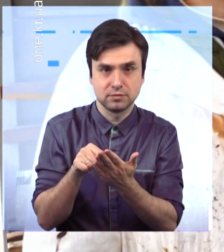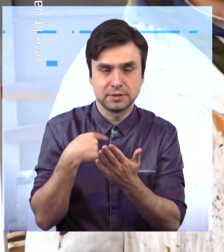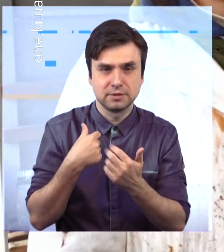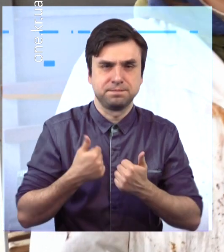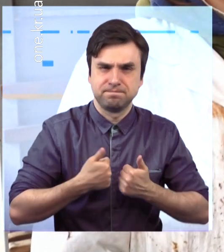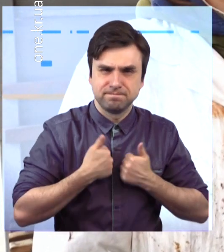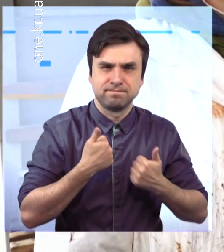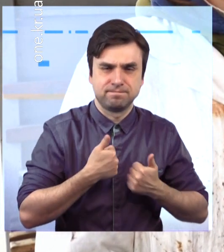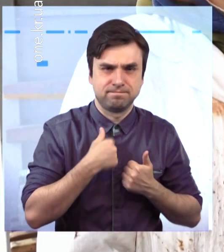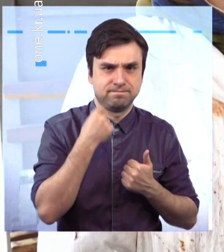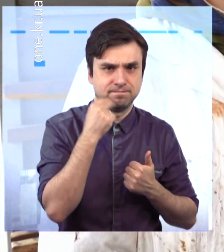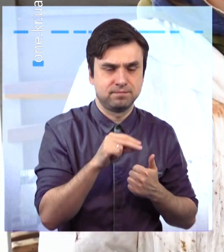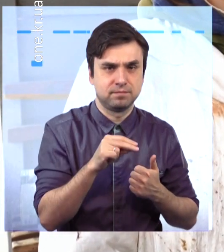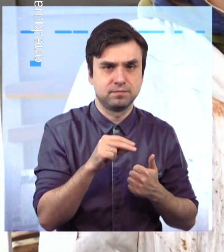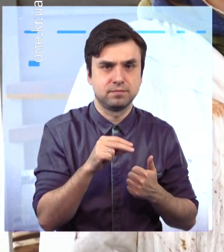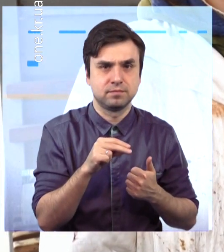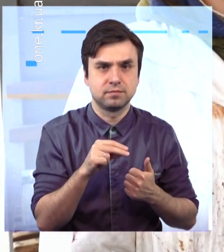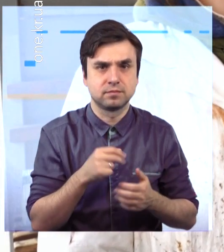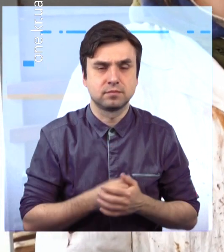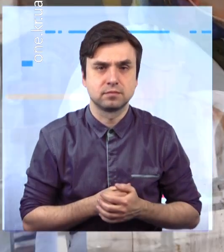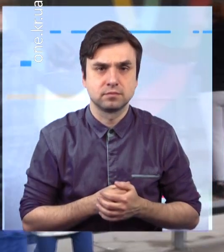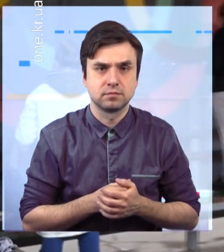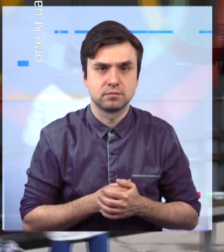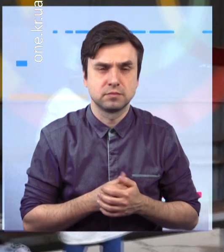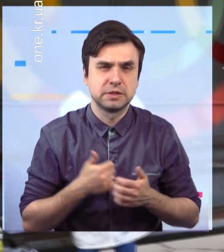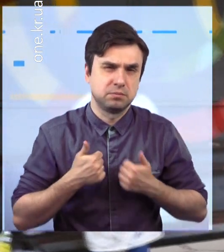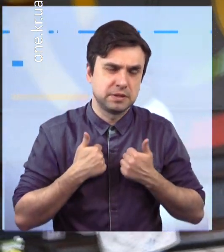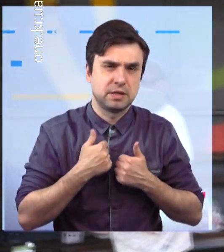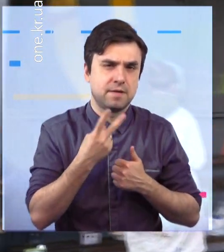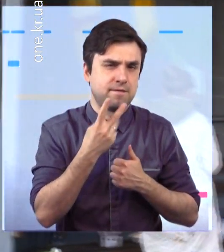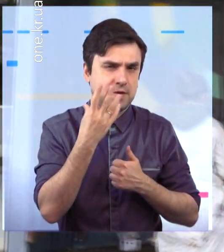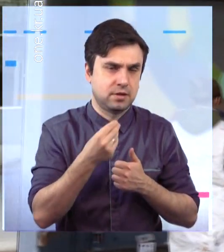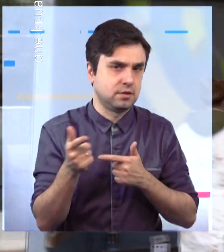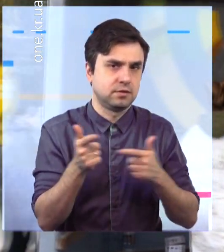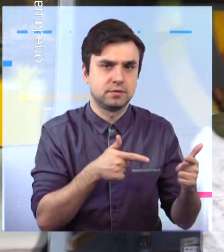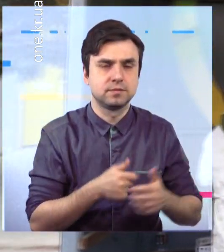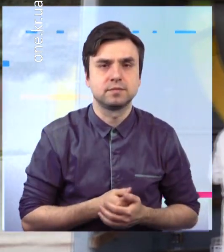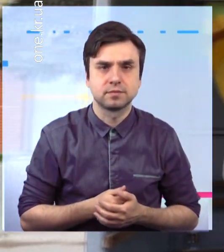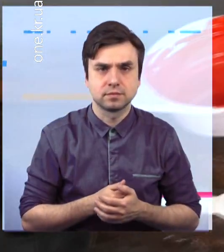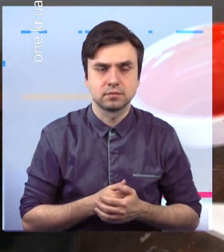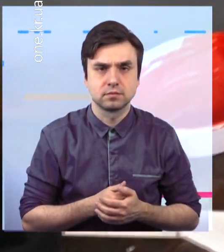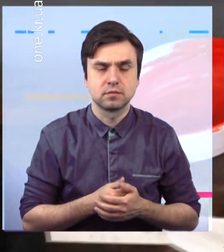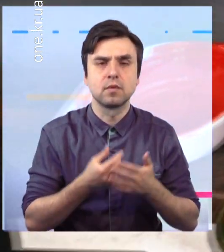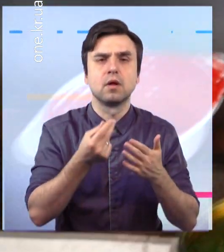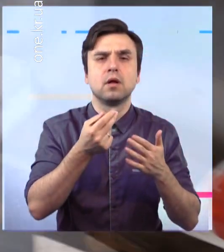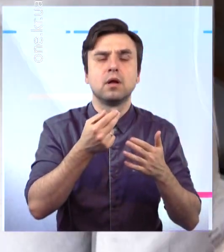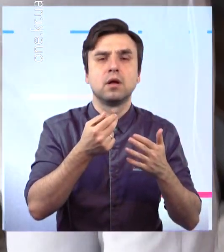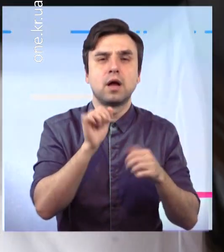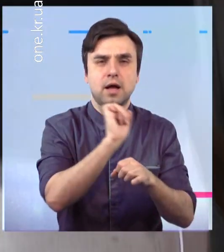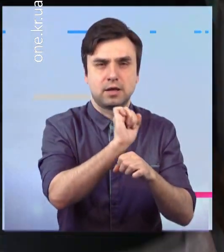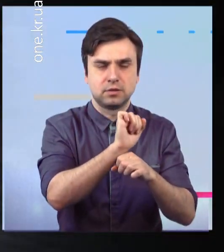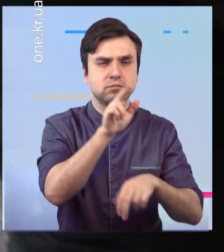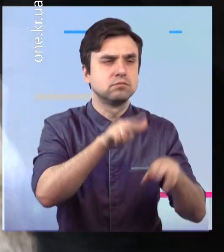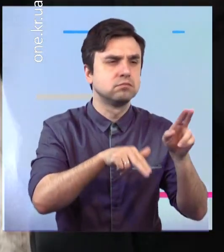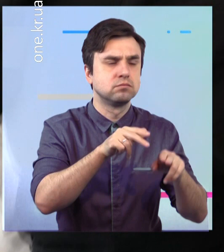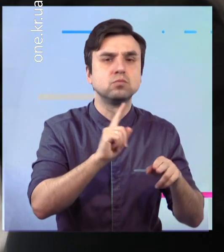намагаємося за два, за два з половиною дня успіти. Художні оновлення зупинки присвятили до Дня довкілля. Фарбу емаль надав